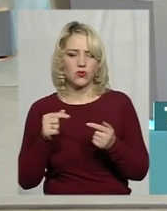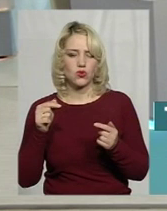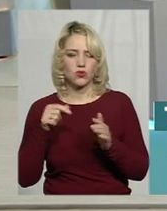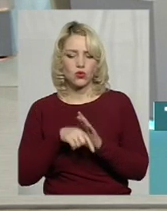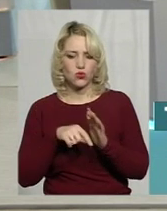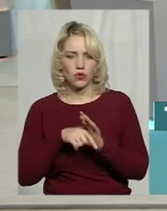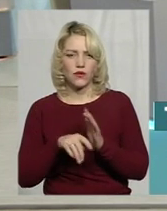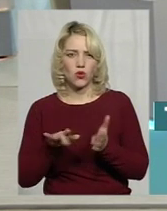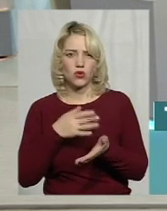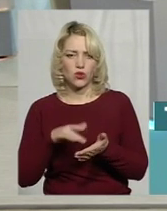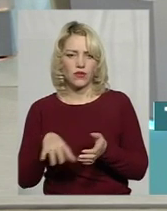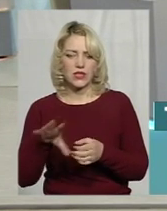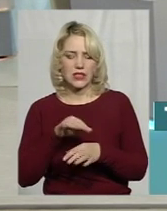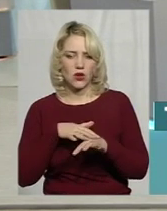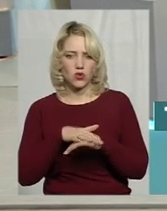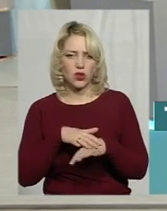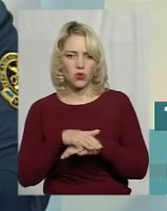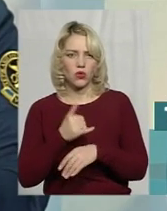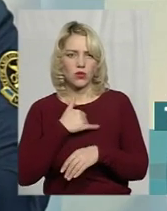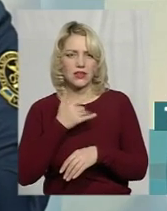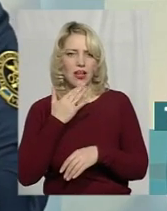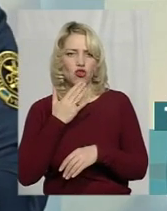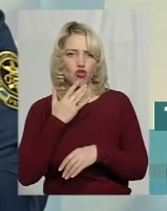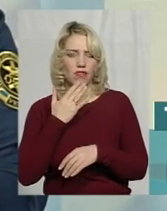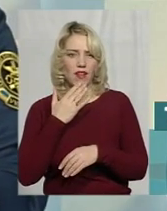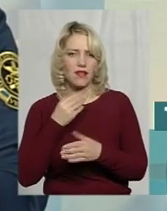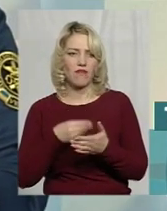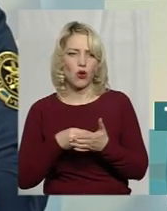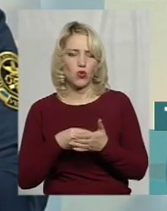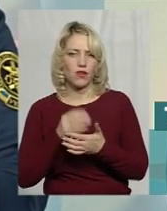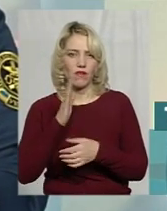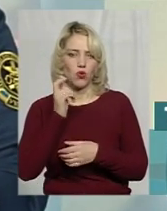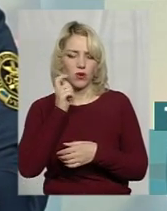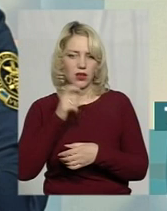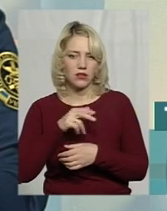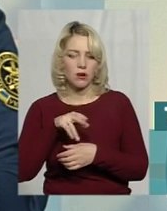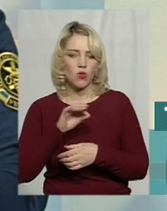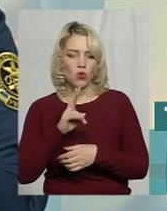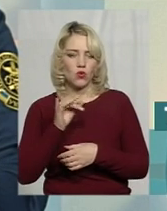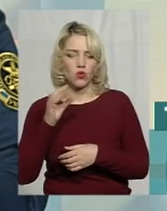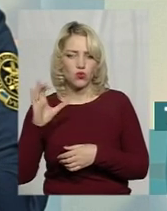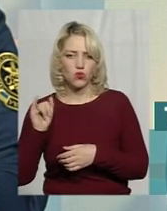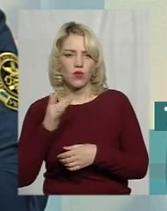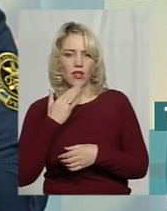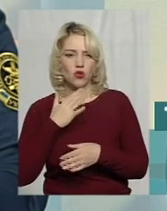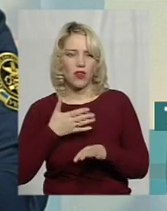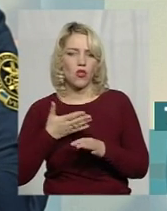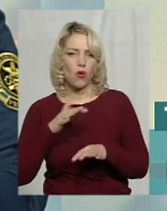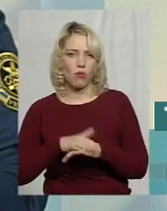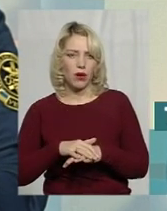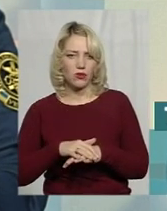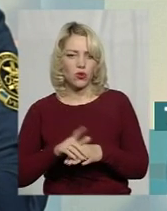розрахунки всі йдуть в нас в національній валюті в Україні. По курсу Національного банку.